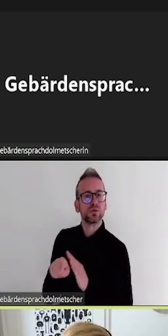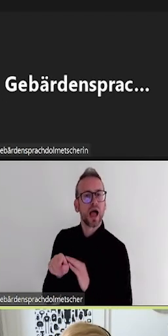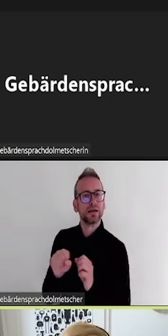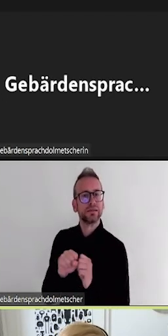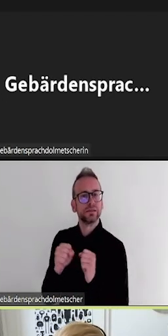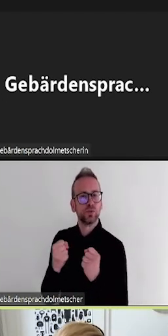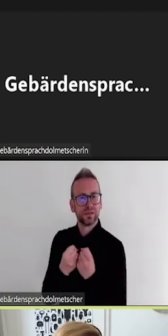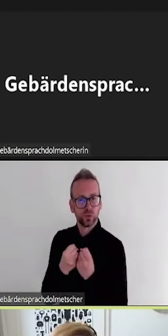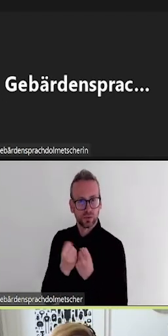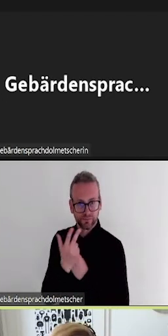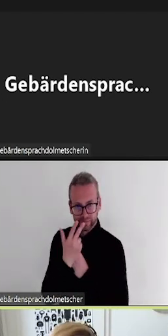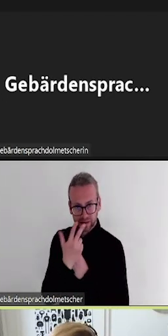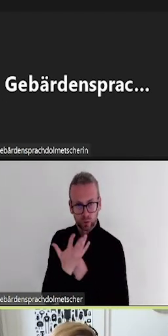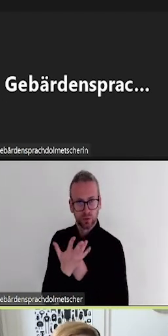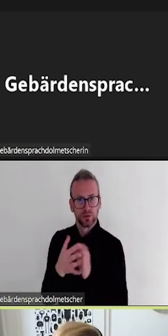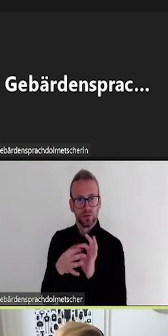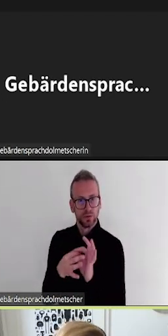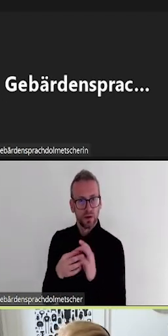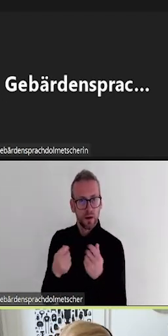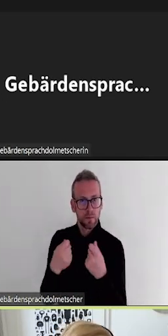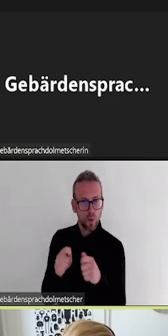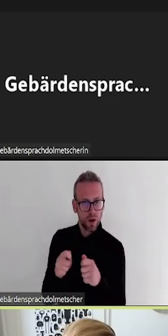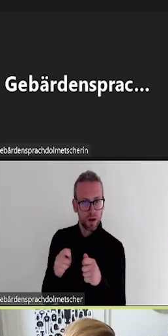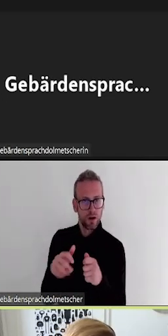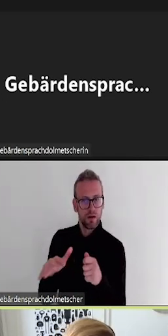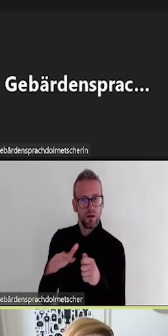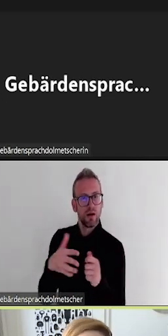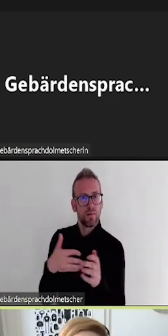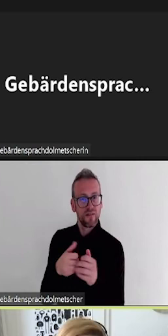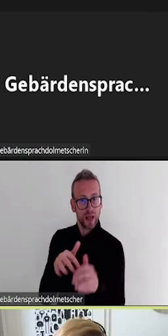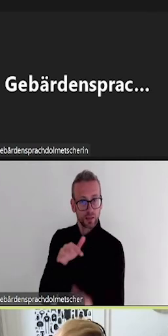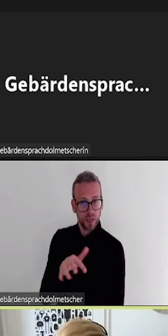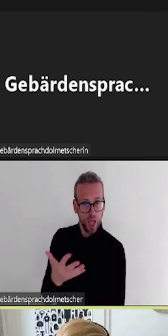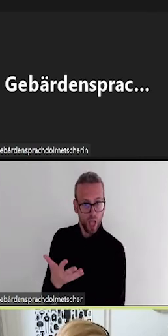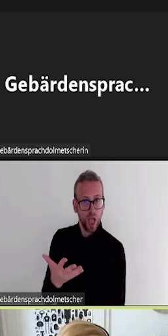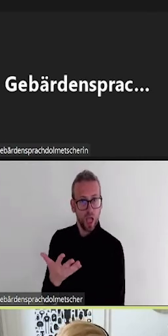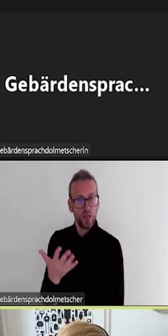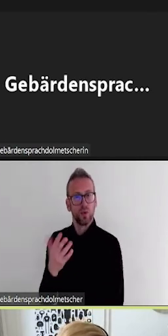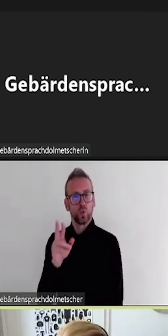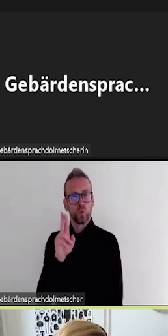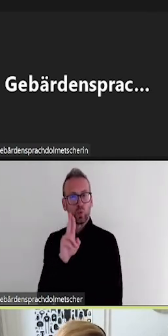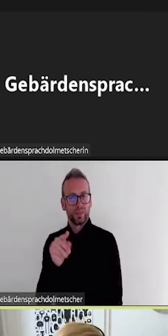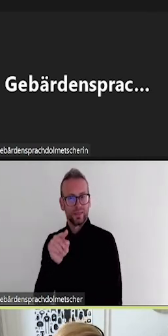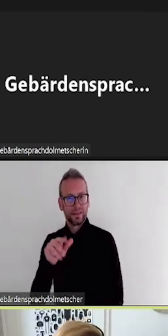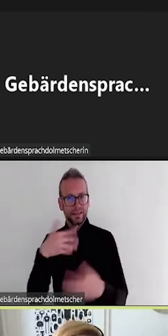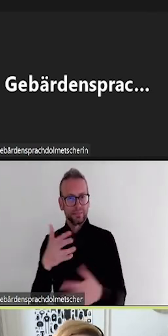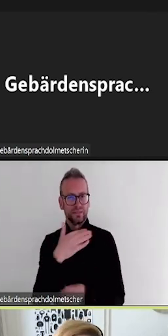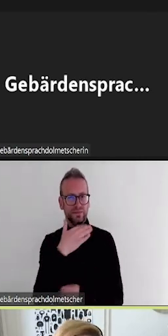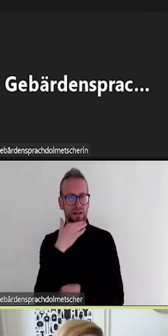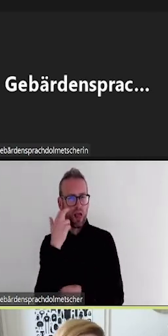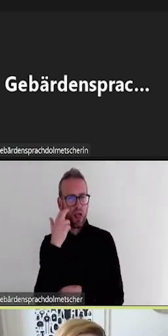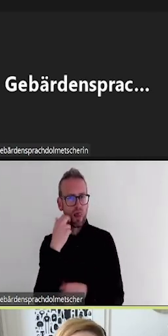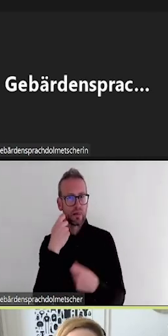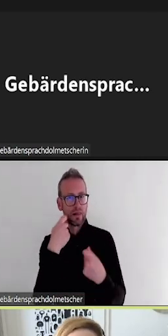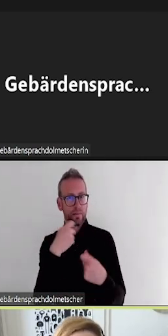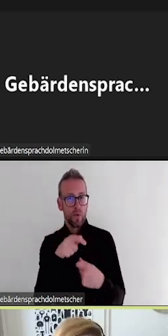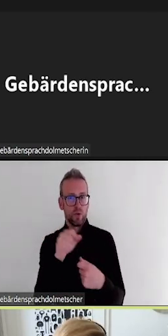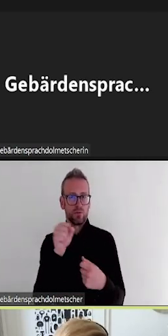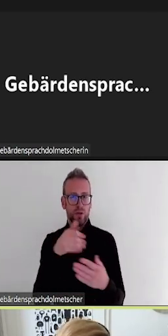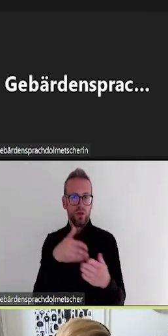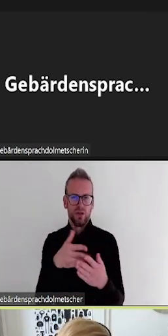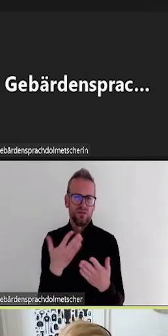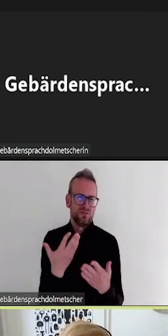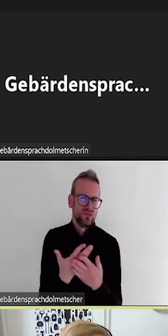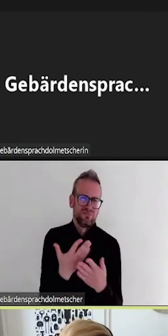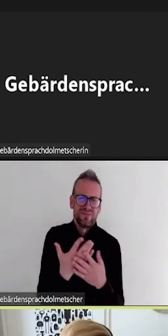Gebäude und Räume angeht, sind zudem die Verantwortlichkeiten auch nochmal unterschiedlich geregelt. Die Zuständigkeiten unterscheiden sich nicht nur von